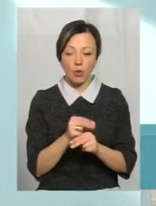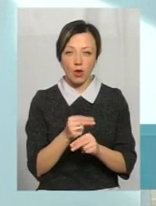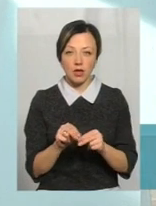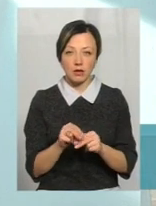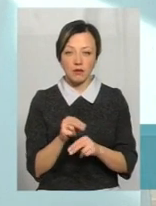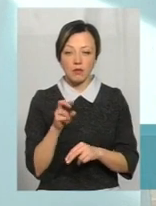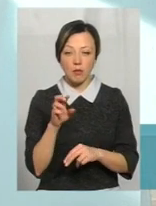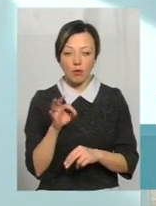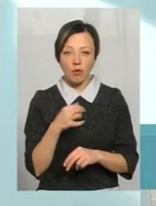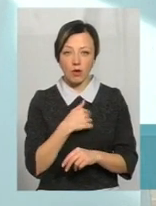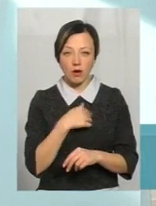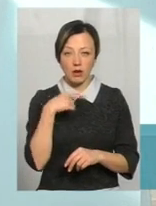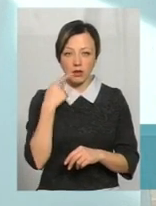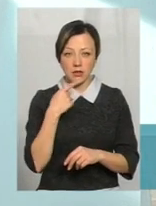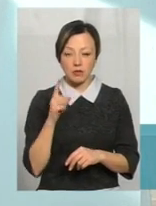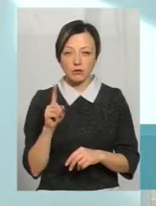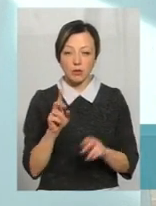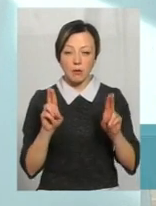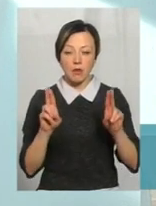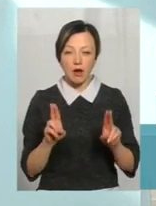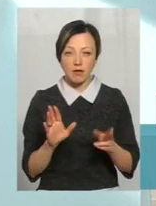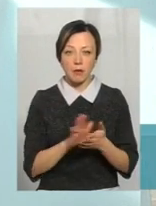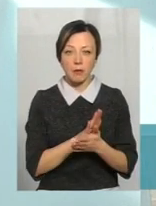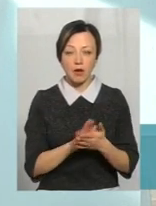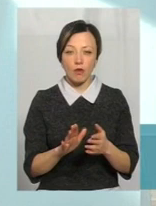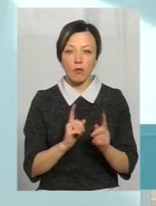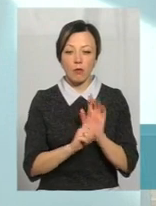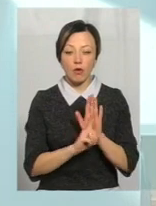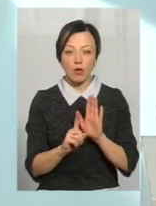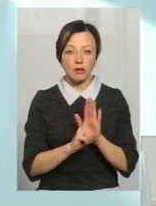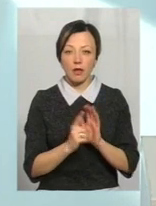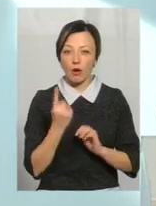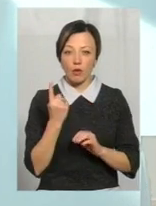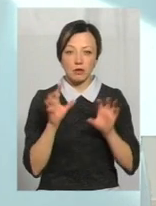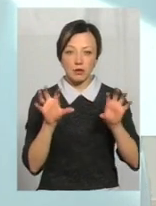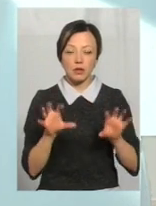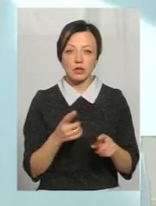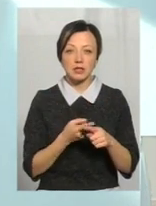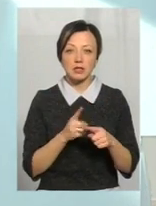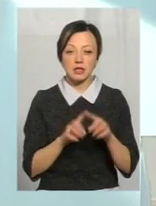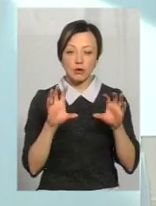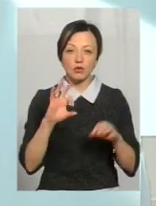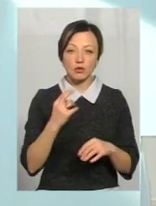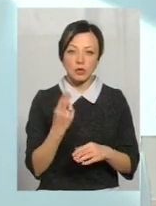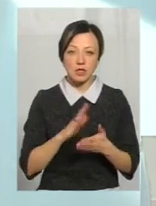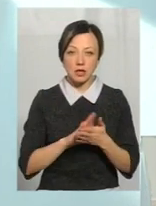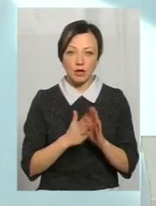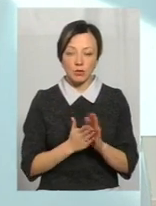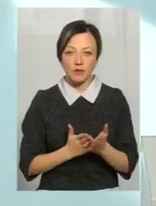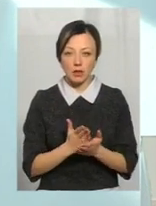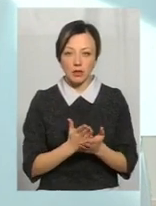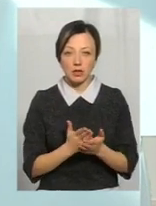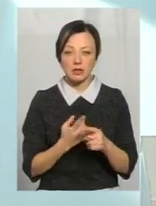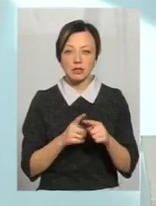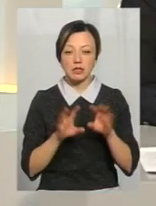то, про що я казав, що право на пільовий проїзд надається не одним законом. Це є закон про соціальний статус ветеранів, є